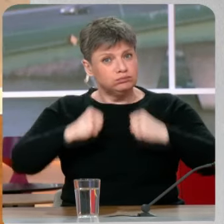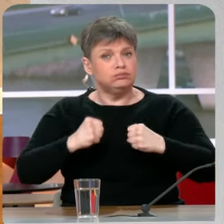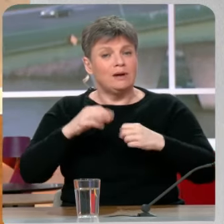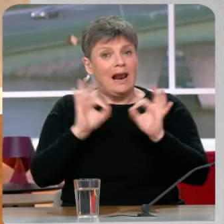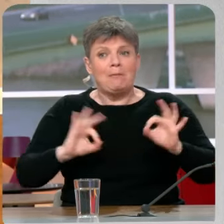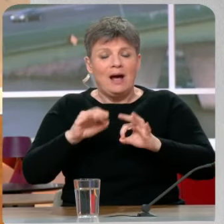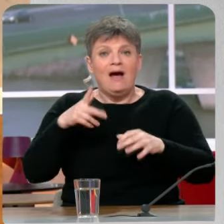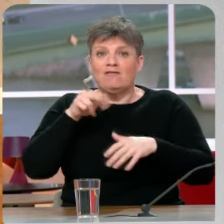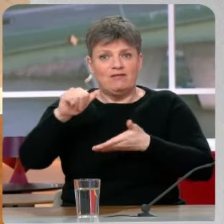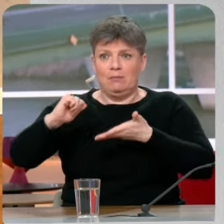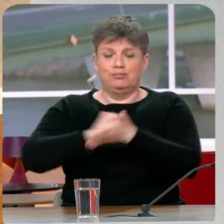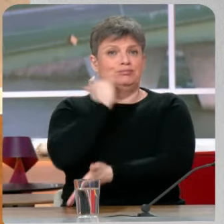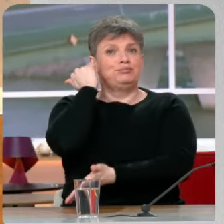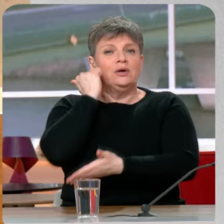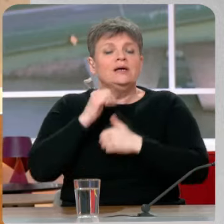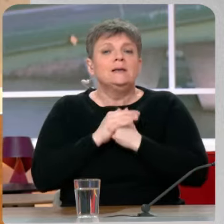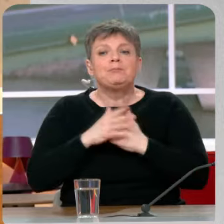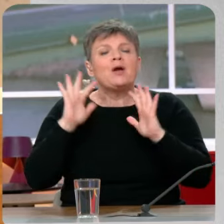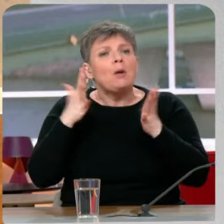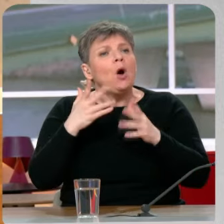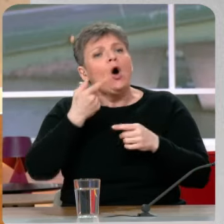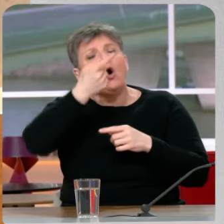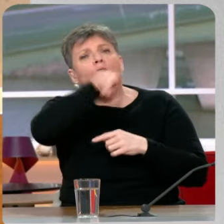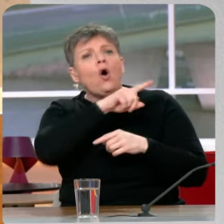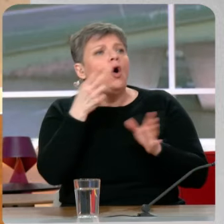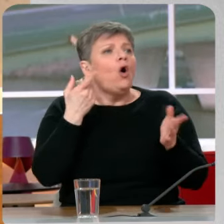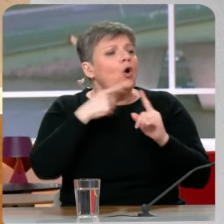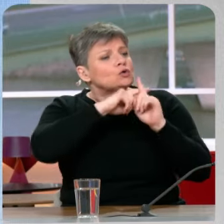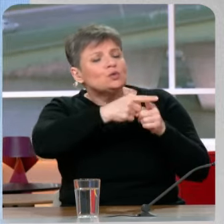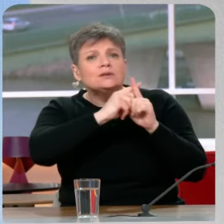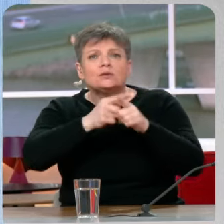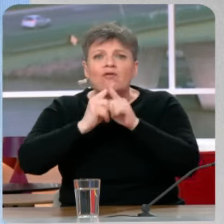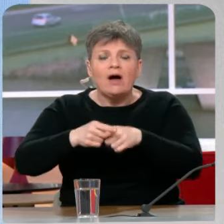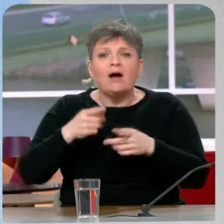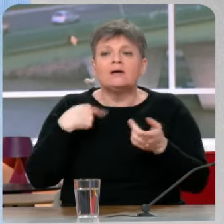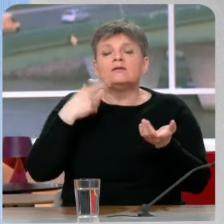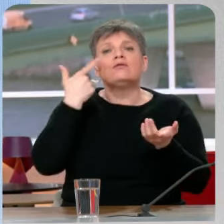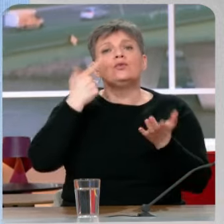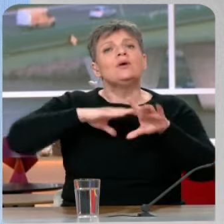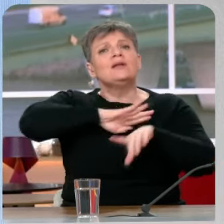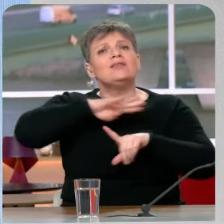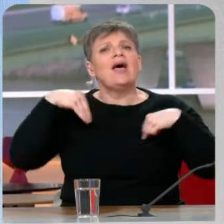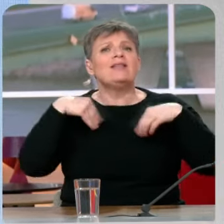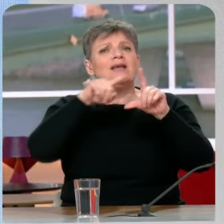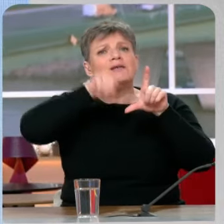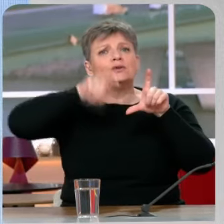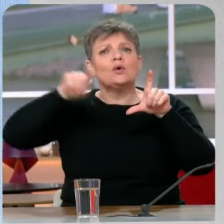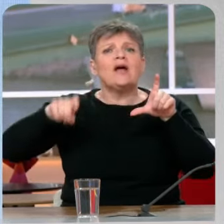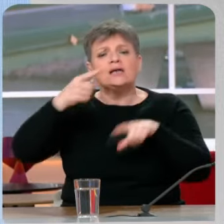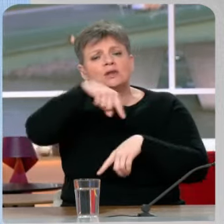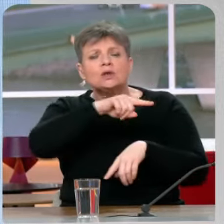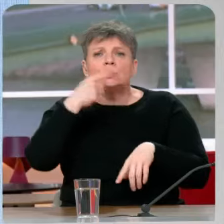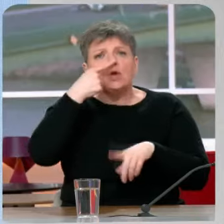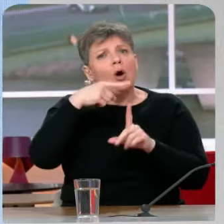publiques européennes du bien fondé de ce soutien Vous avez vu le dernier sondage. Êtes-vous favorable à une armée européenne capable d'agir en européen ?